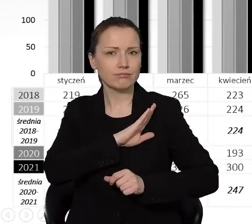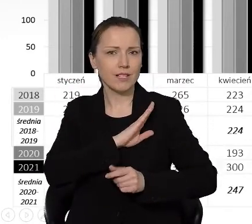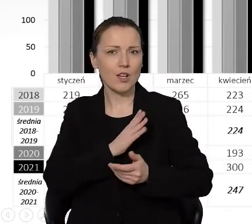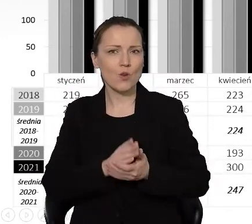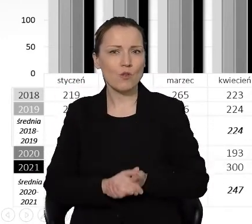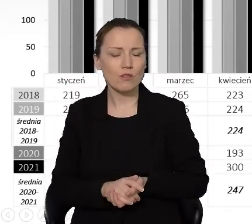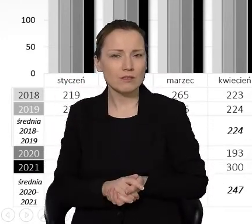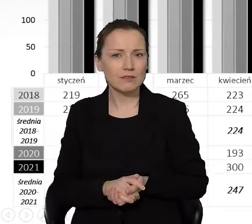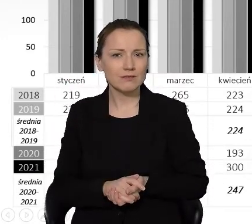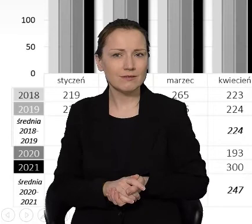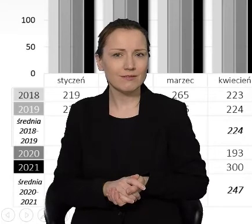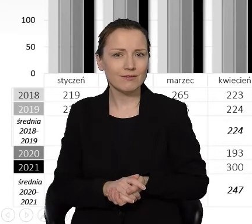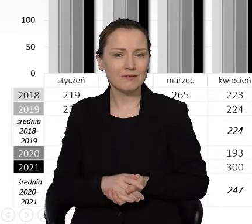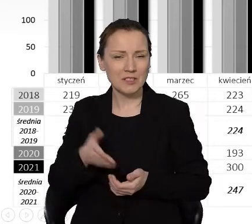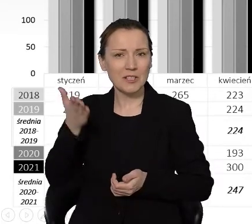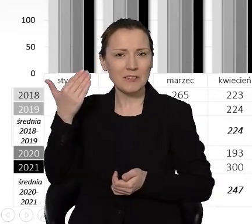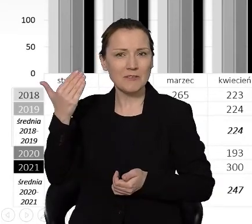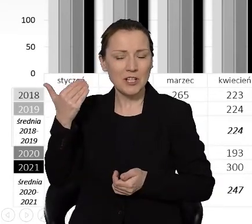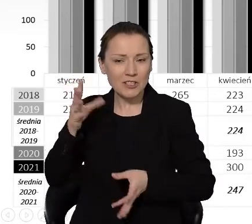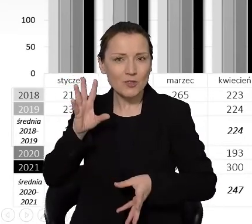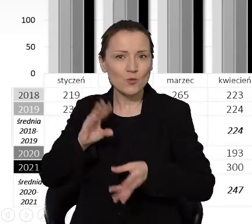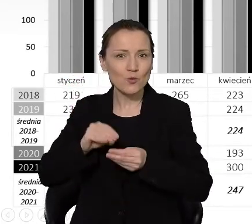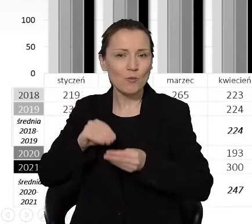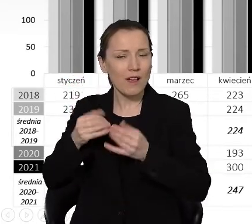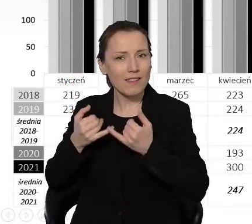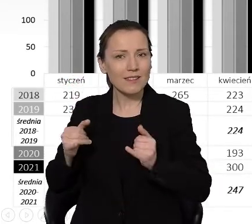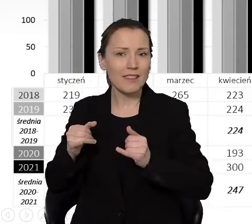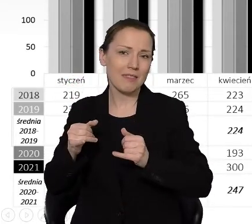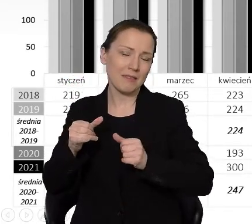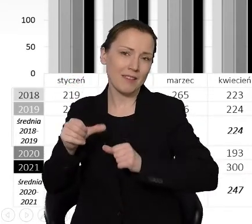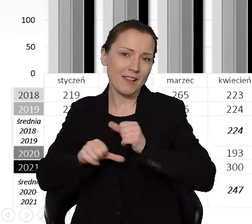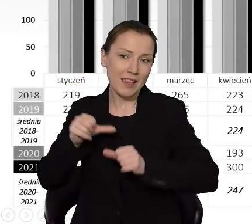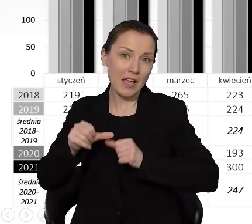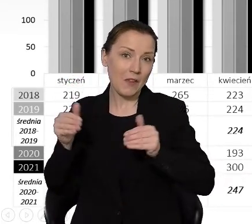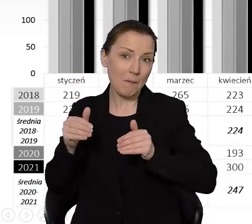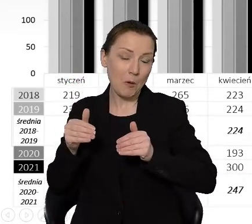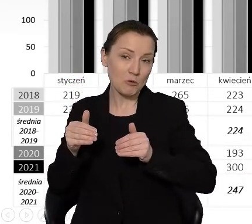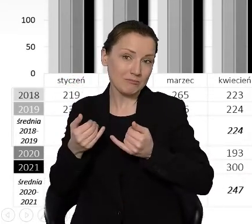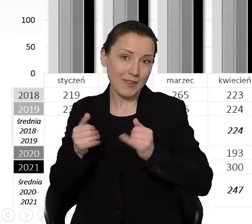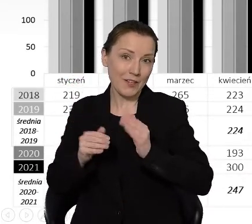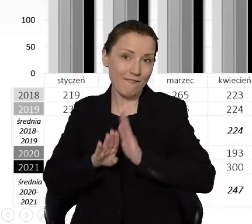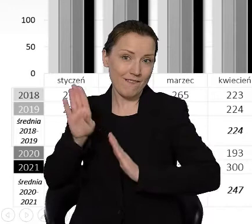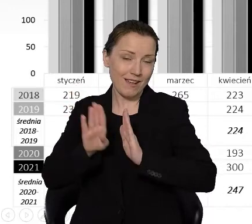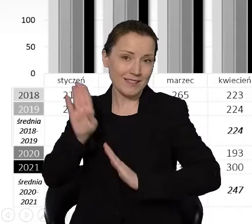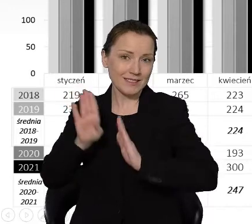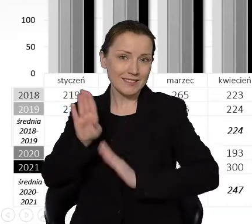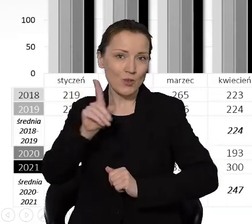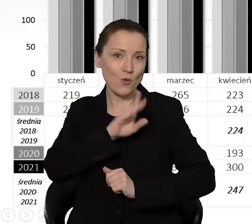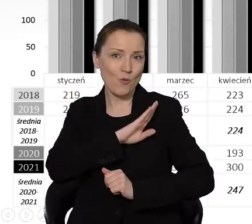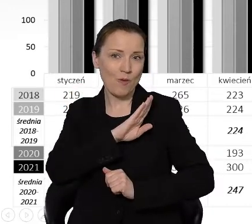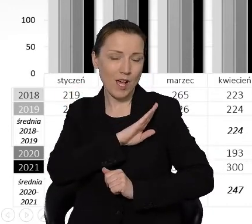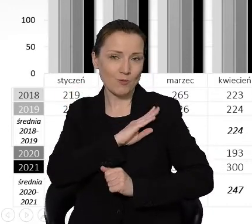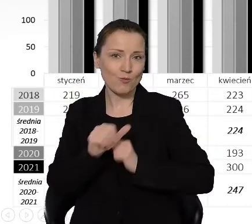Pewnie gdyby tych lat przedcovidowych wziąć więcej pod uwagę, być może ten wskaźnik procentowy byłby jeszcze bardziej drastyczny.